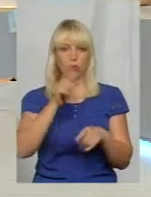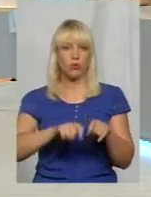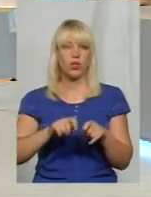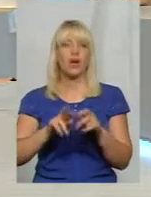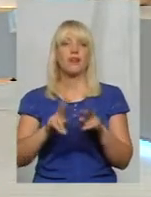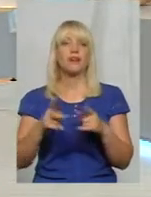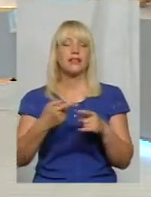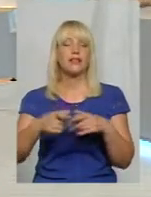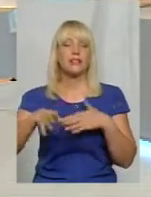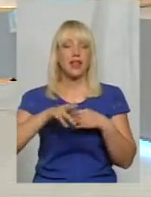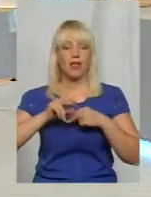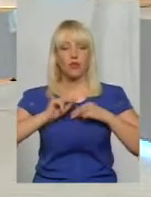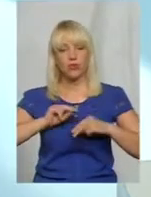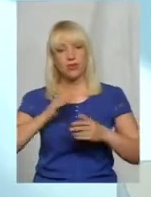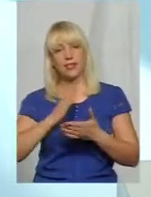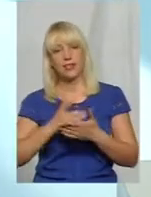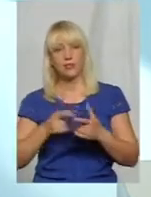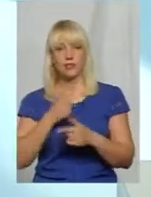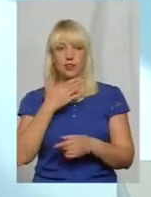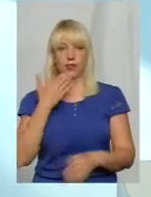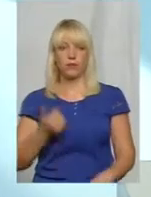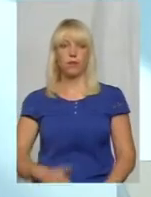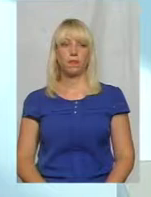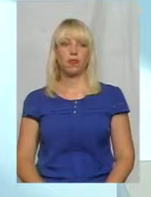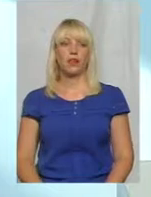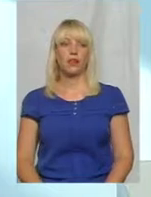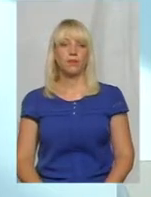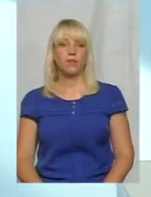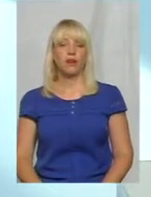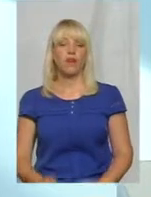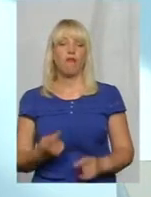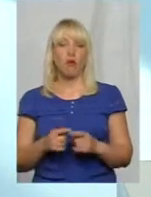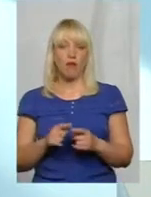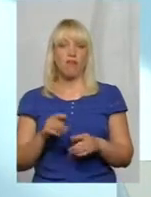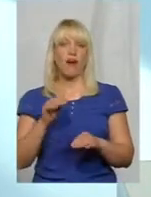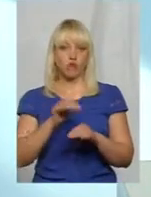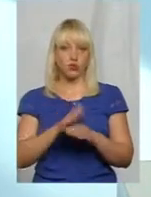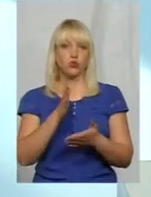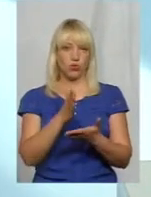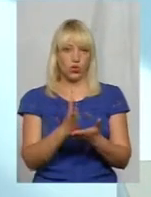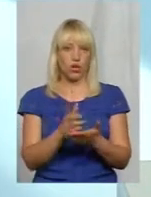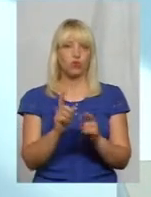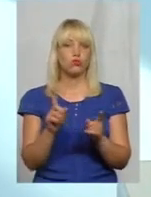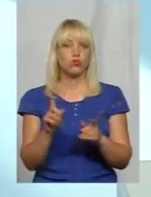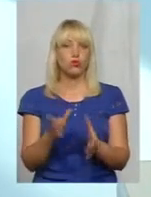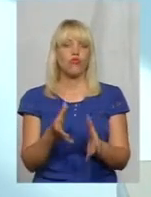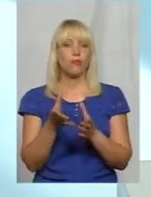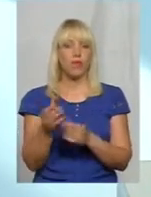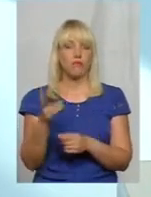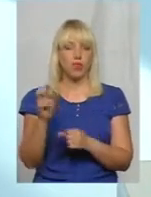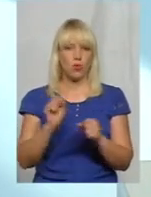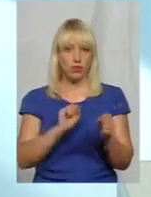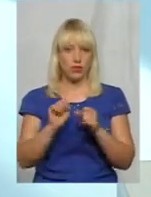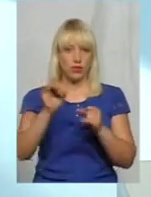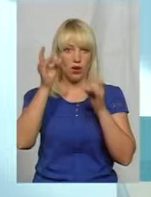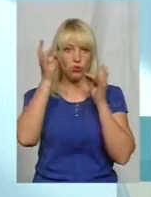яка ця взаємодія, вона є чи її нема? Вона фактично є, тому що все-таки вплив на управління